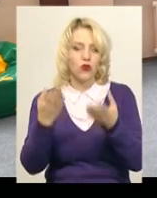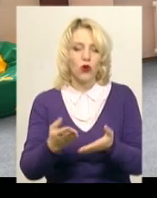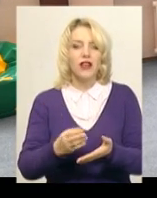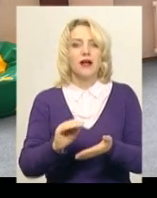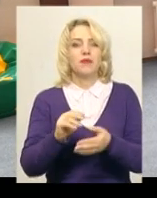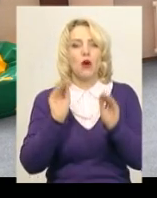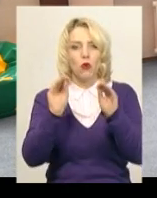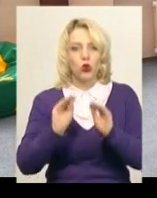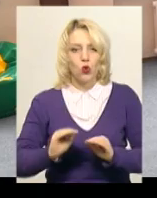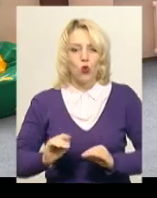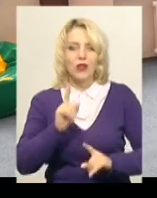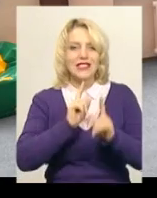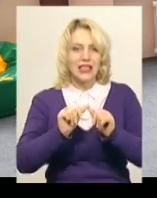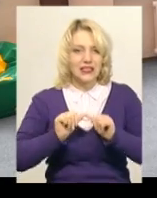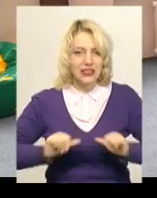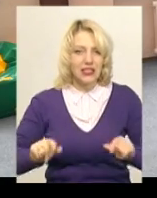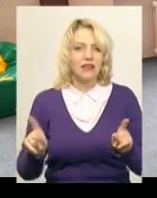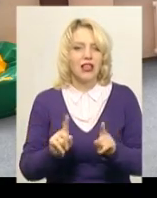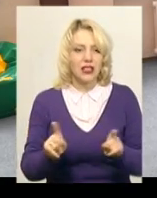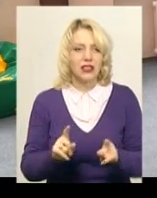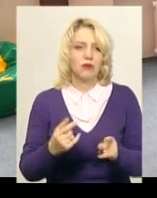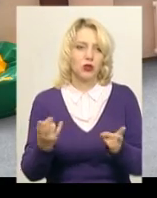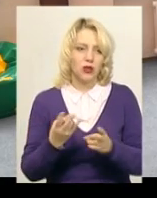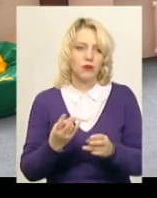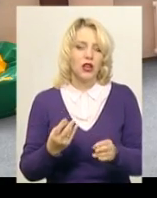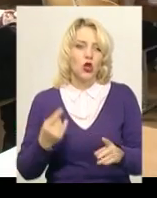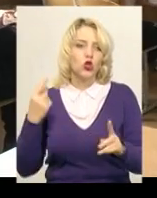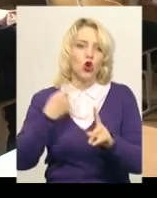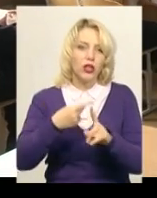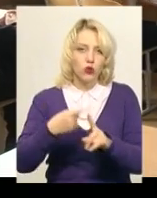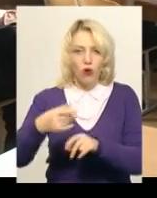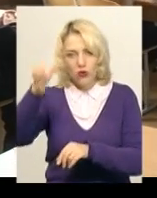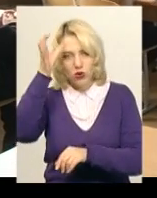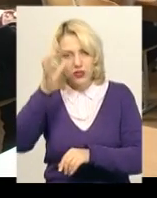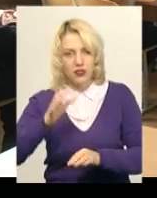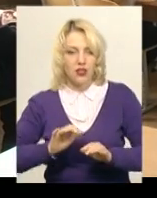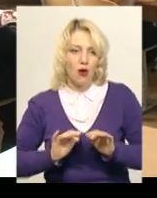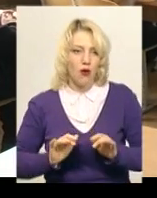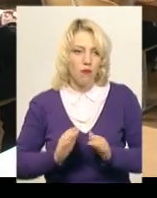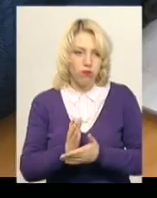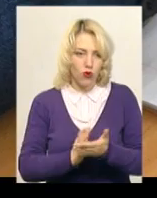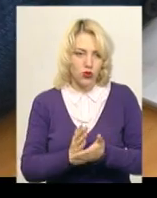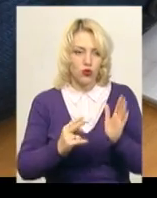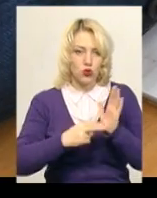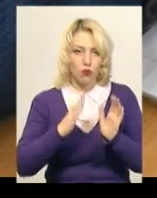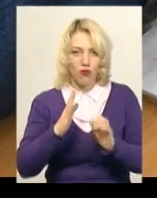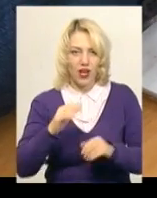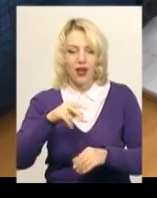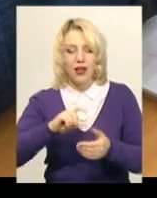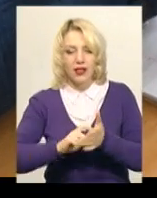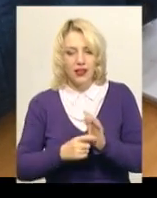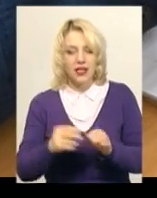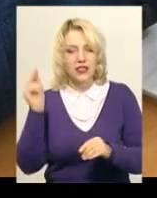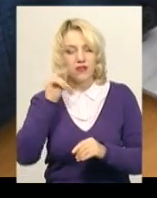засідання, де зазначено, що такій дитині потрібні додаткові освітні послуги. В сьомому В класі навчаються два учні, які потребують